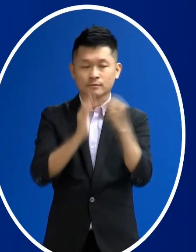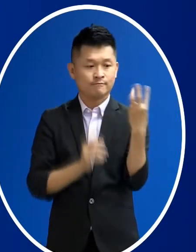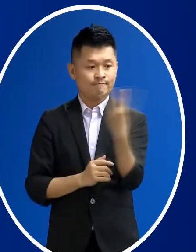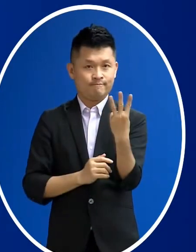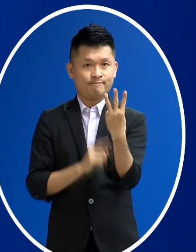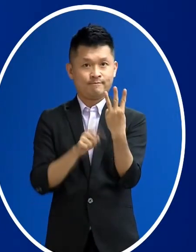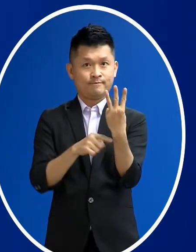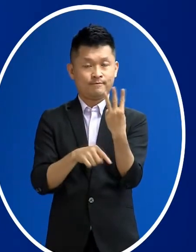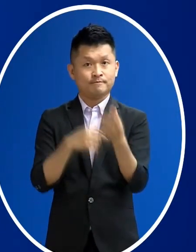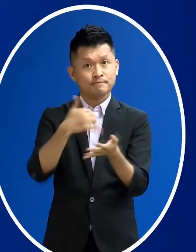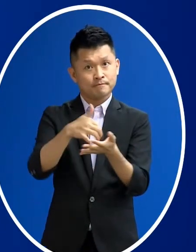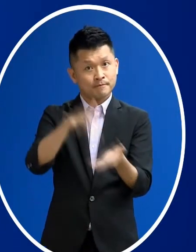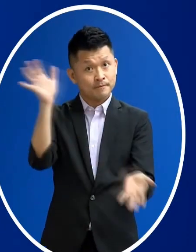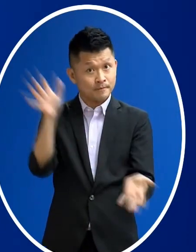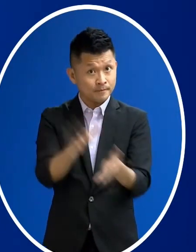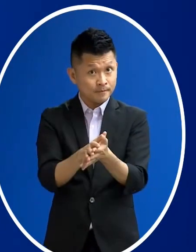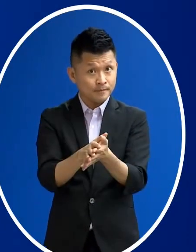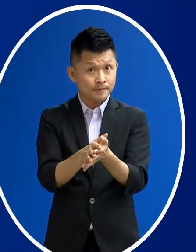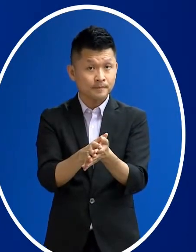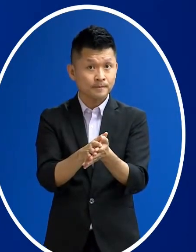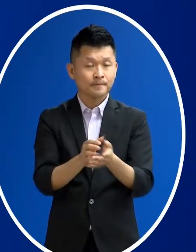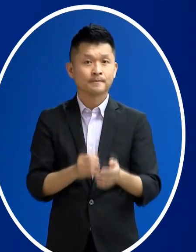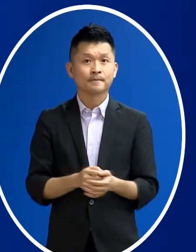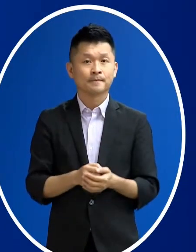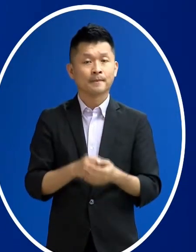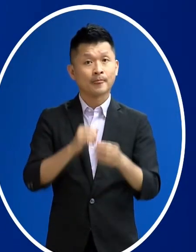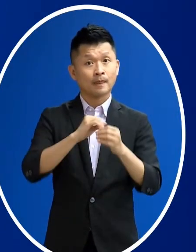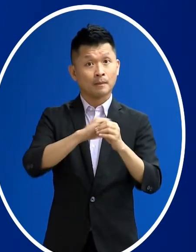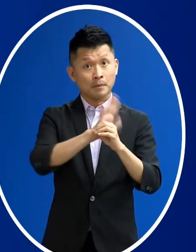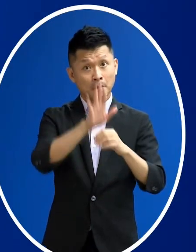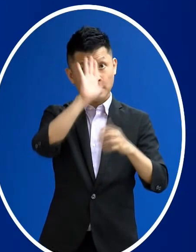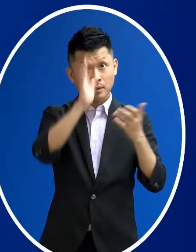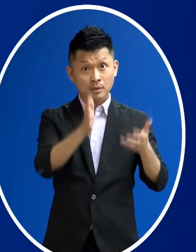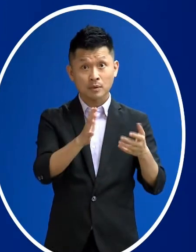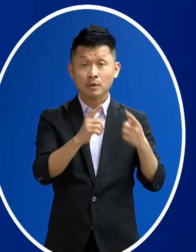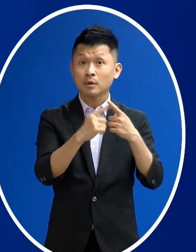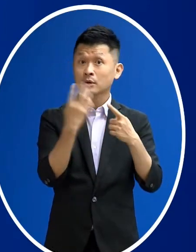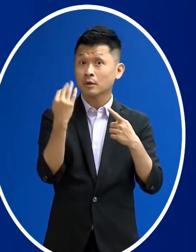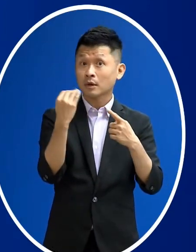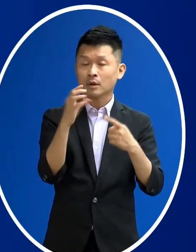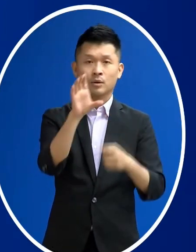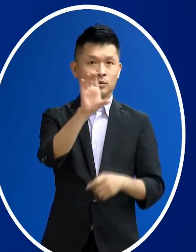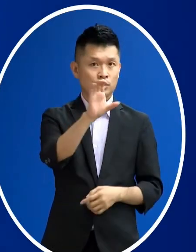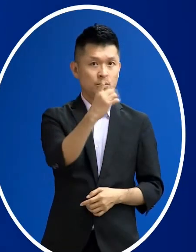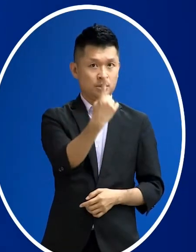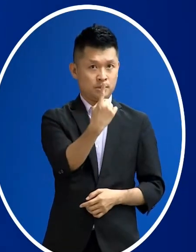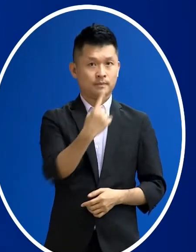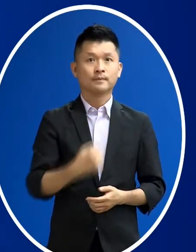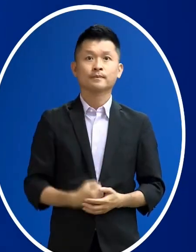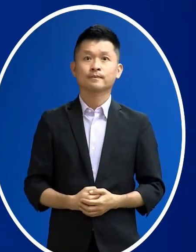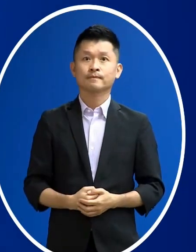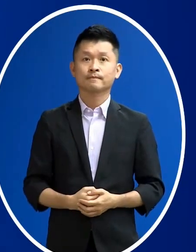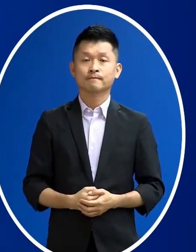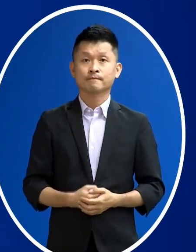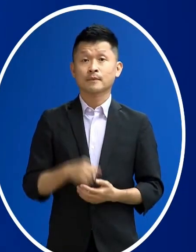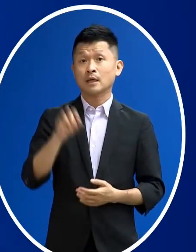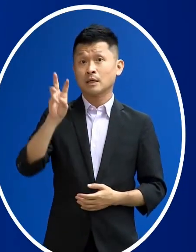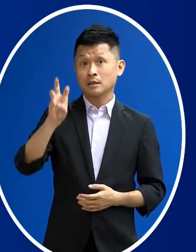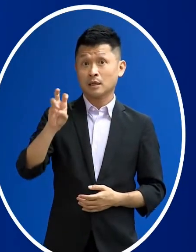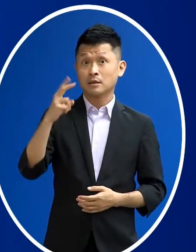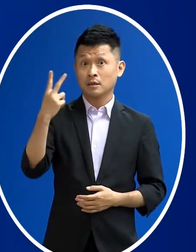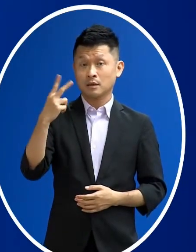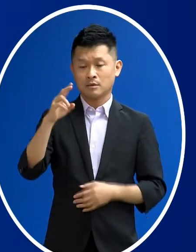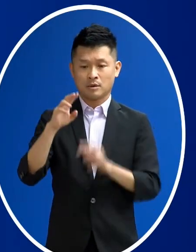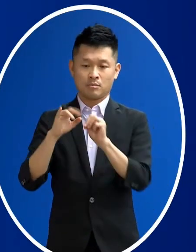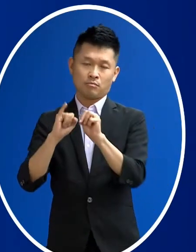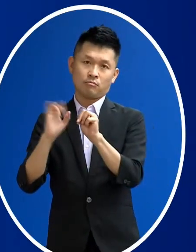目前總計的兒童這一波的COVID-19的中症是累積到91位其中32位是m